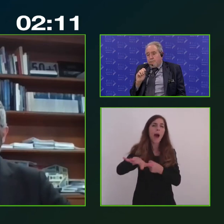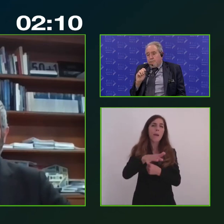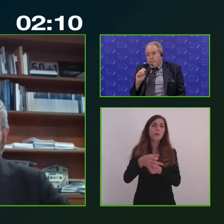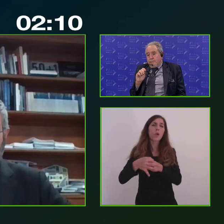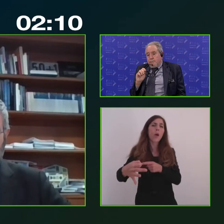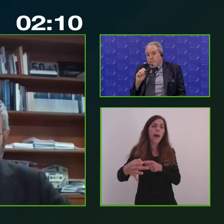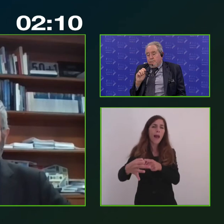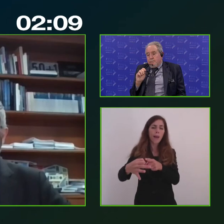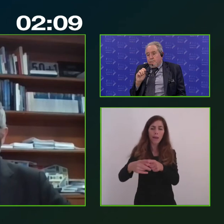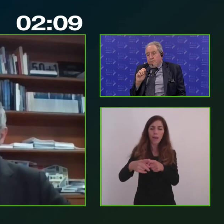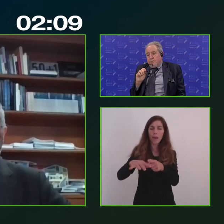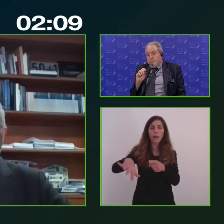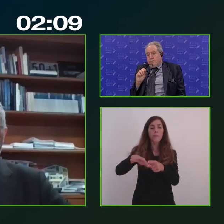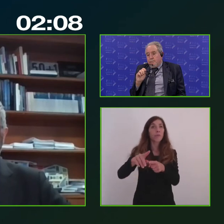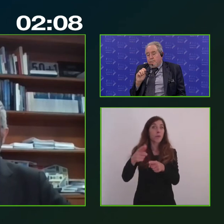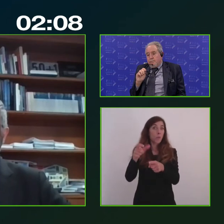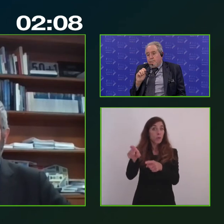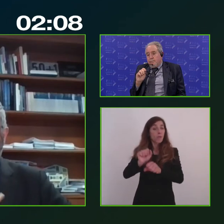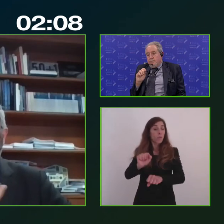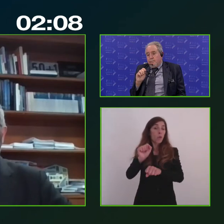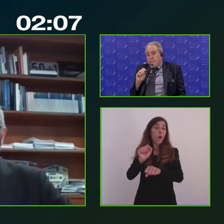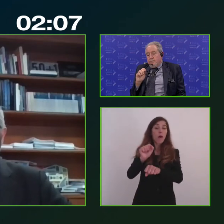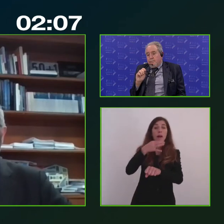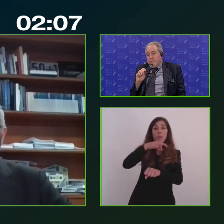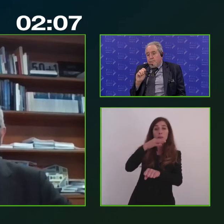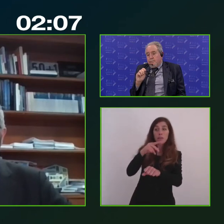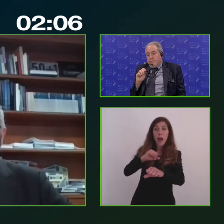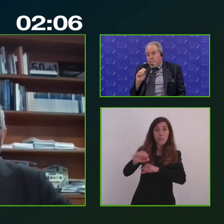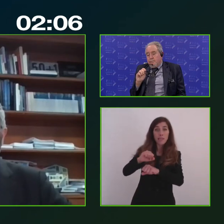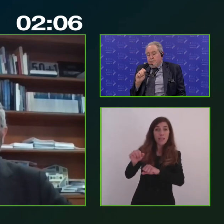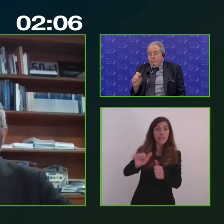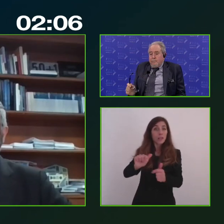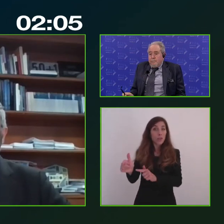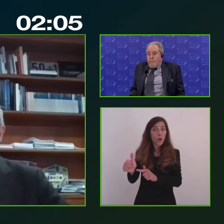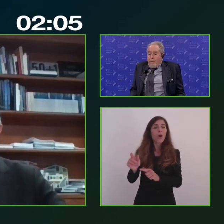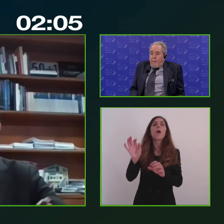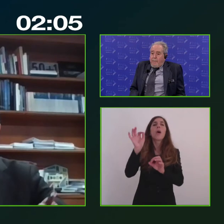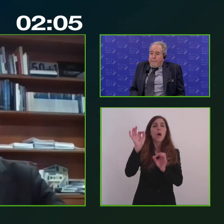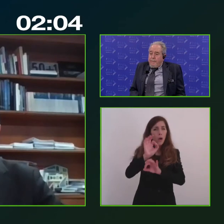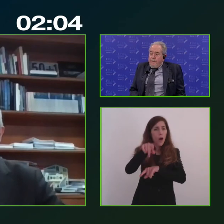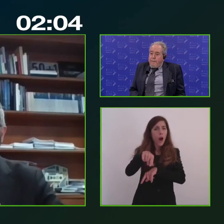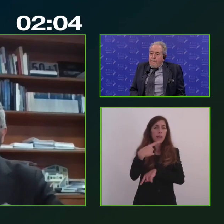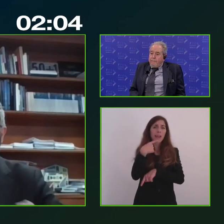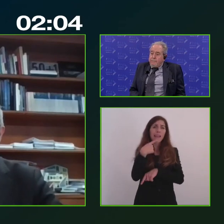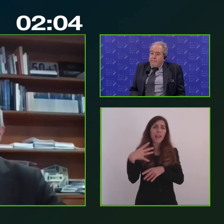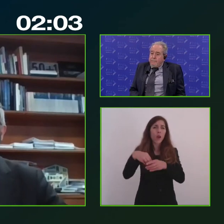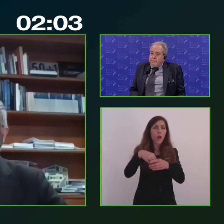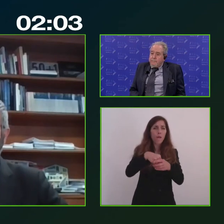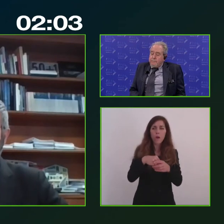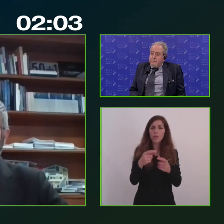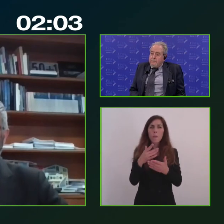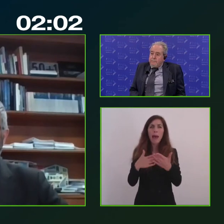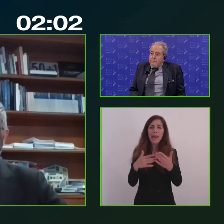capacità dell'amministrazione ad esempio, ma anche di capacità delle stesse parti che a volte non riescono a